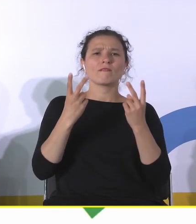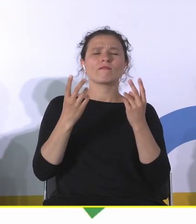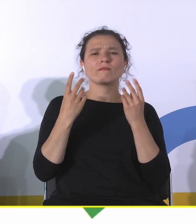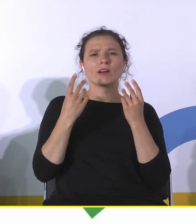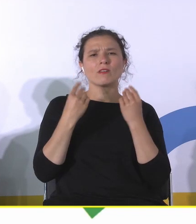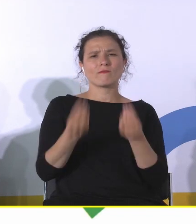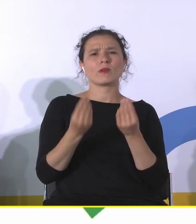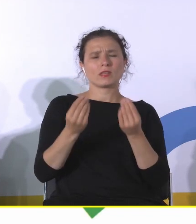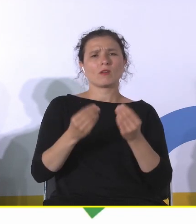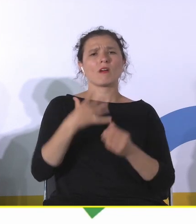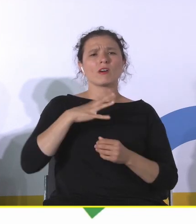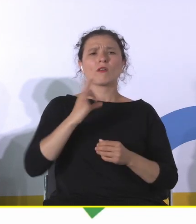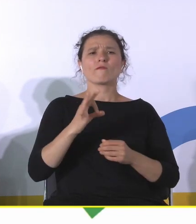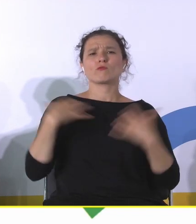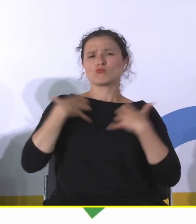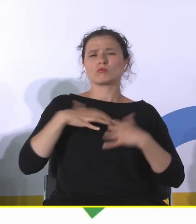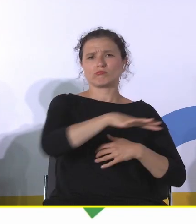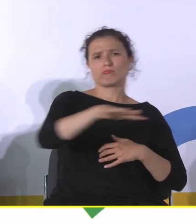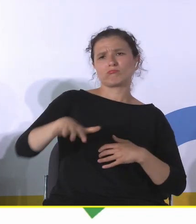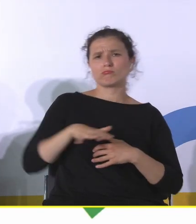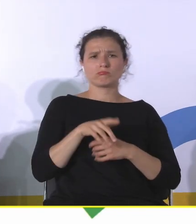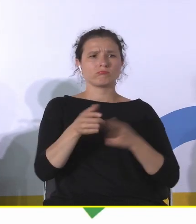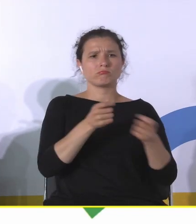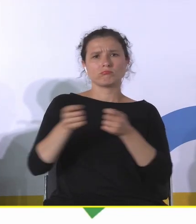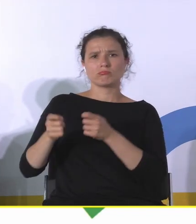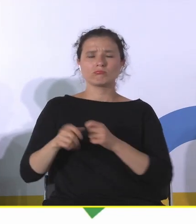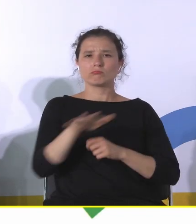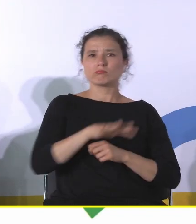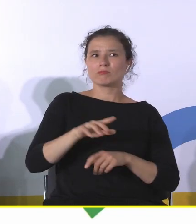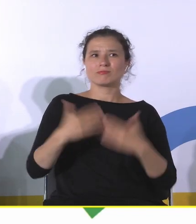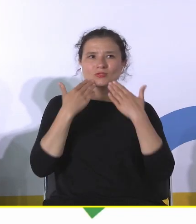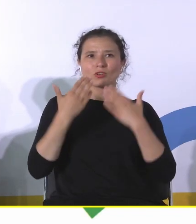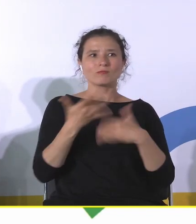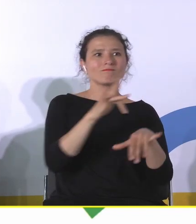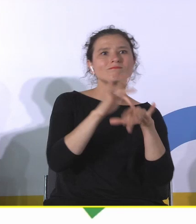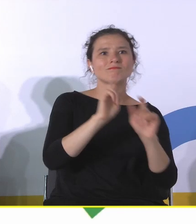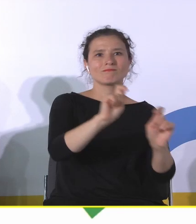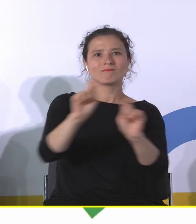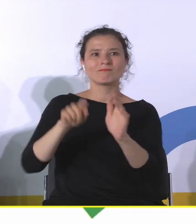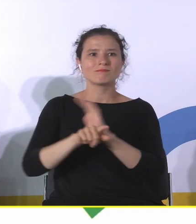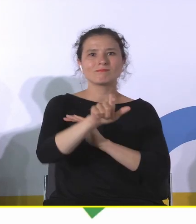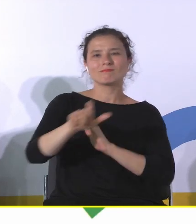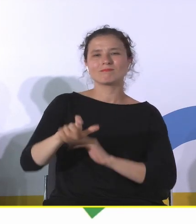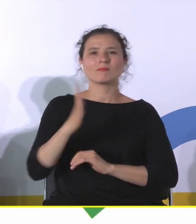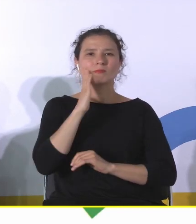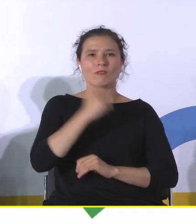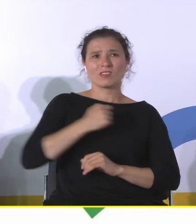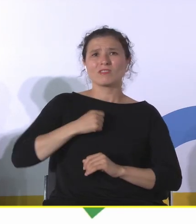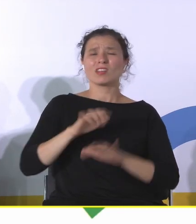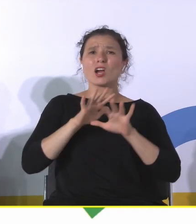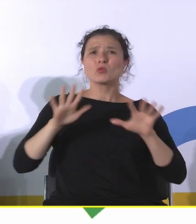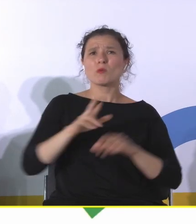przyrodniczych terenów, którymi zarządza, a poprzez to też na przykład uwrażliwiać warszawiaków na ilość gatunków ptaków, jakie w tym